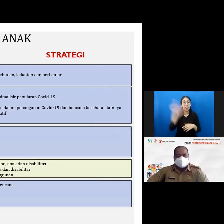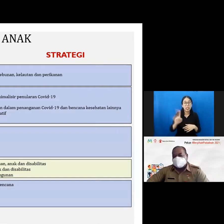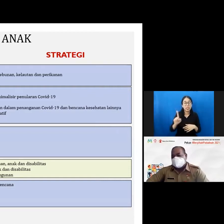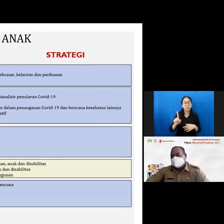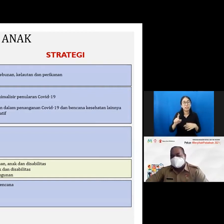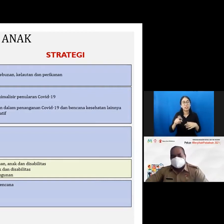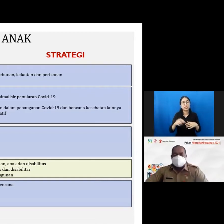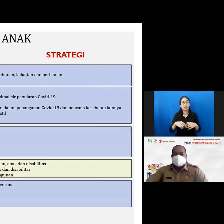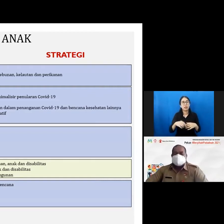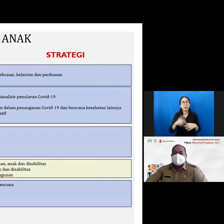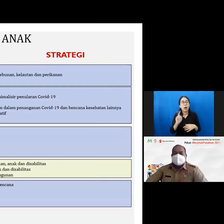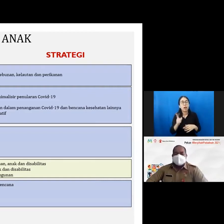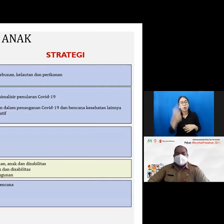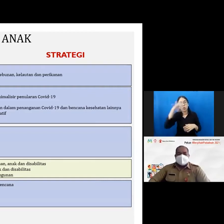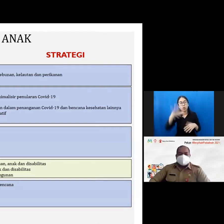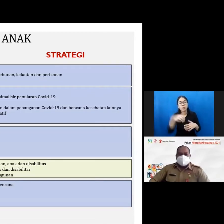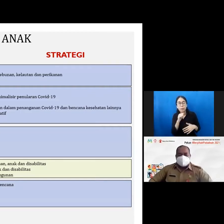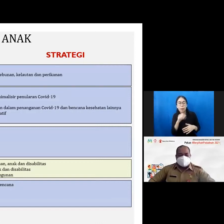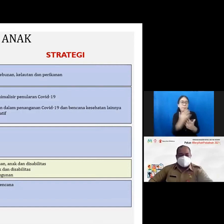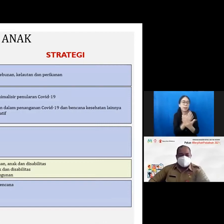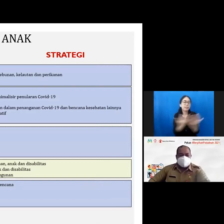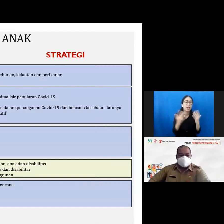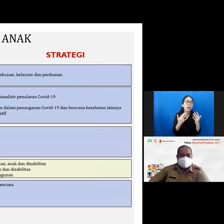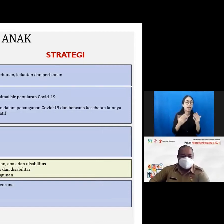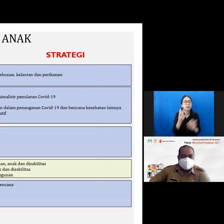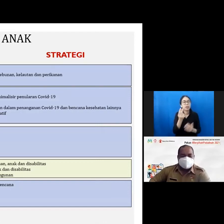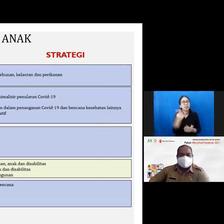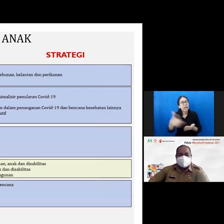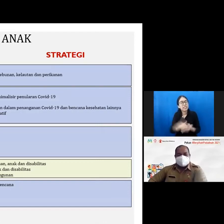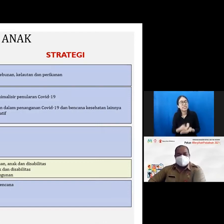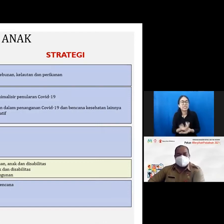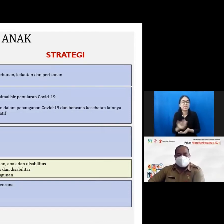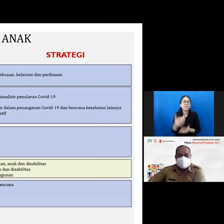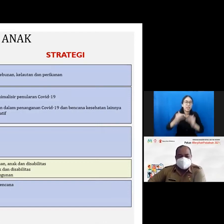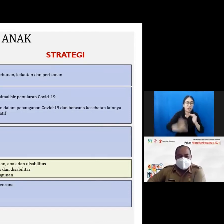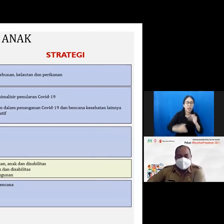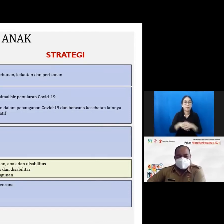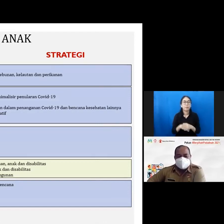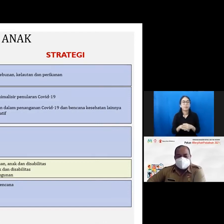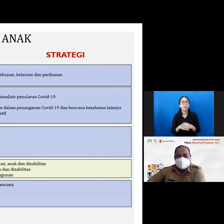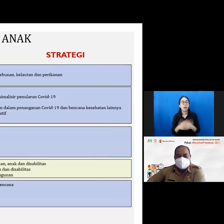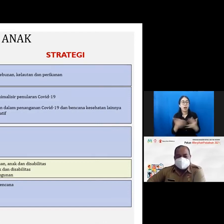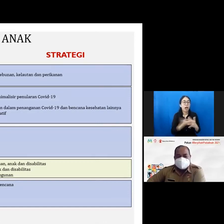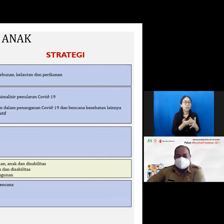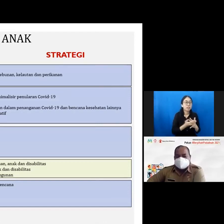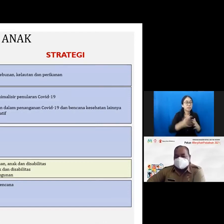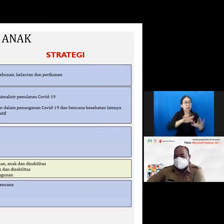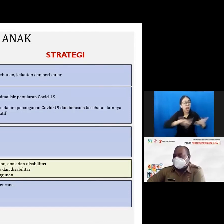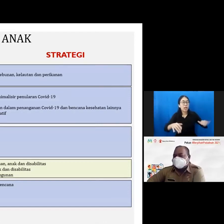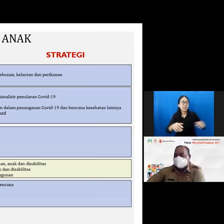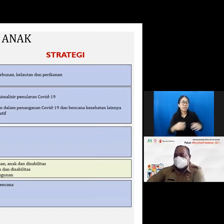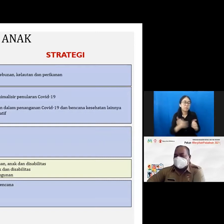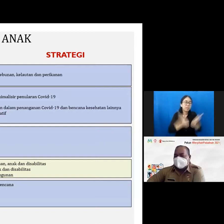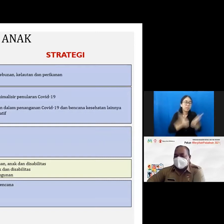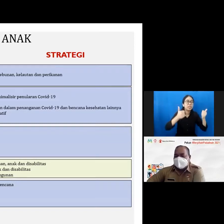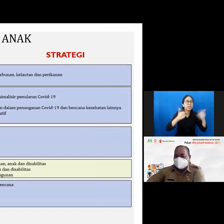masyarakat berpenghasilan rendah strategi yang dilakukan adalah meningkatkan akses air bersih rumah layak kuni dan sanitasi